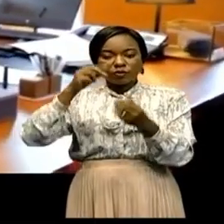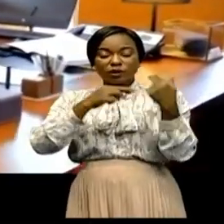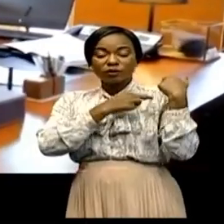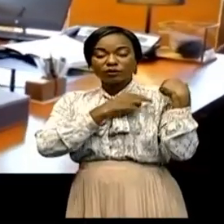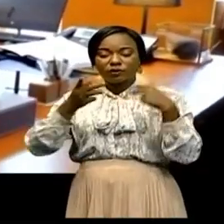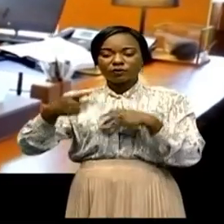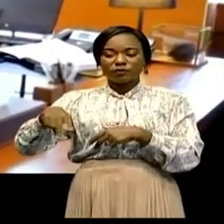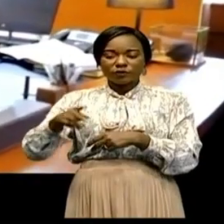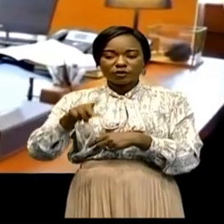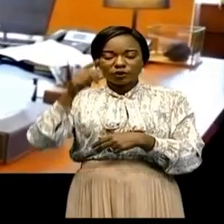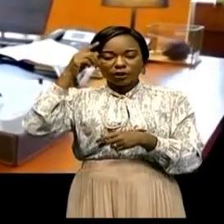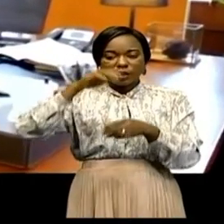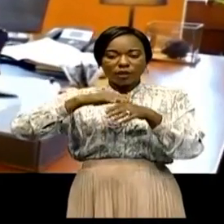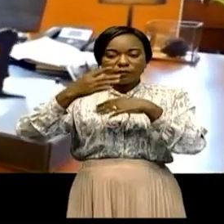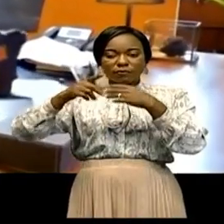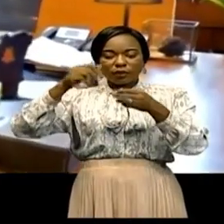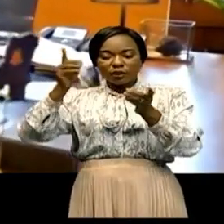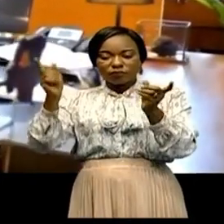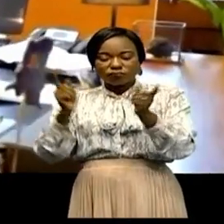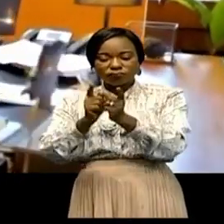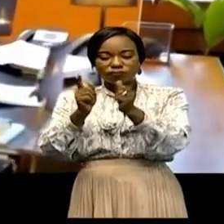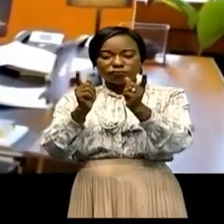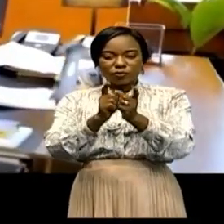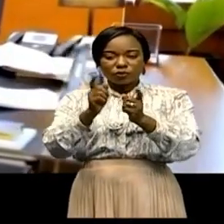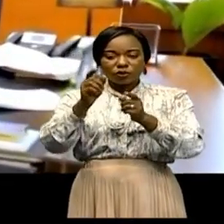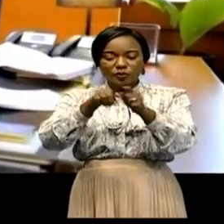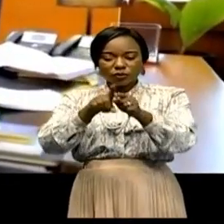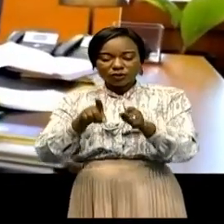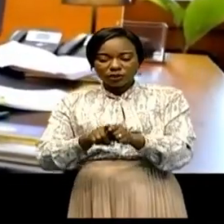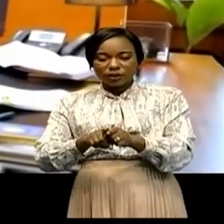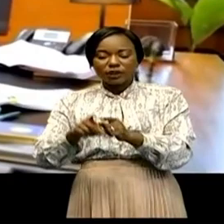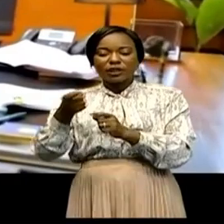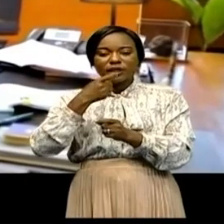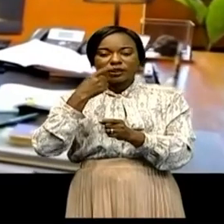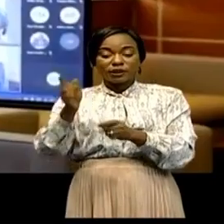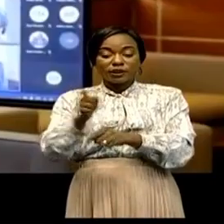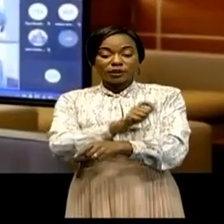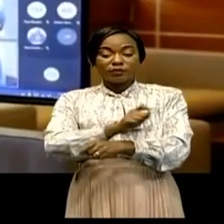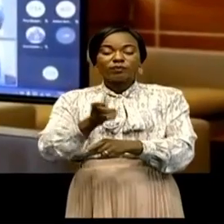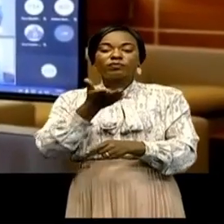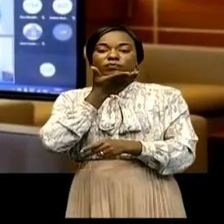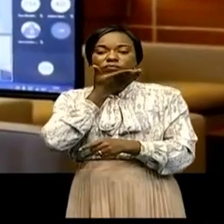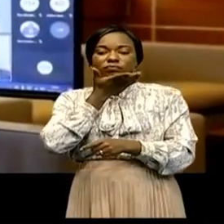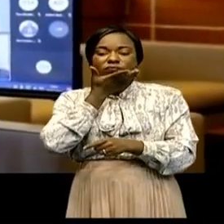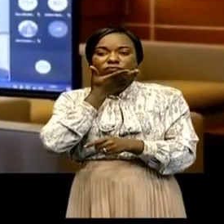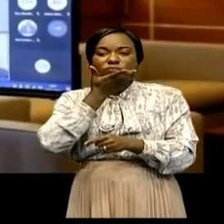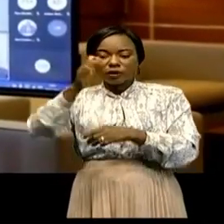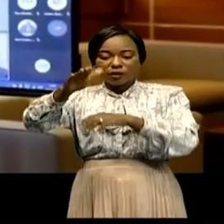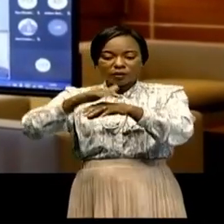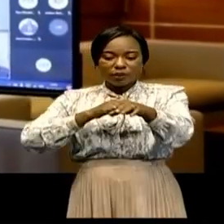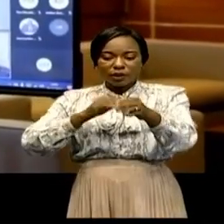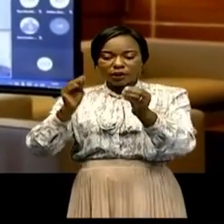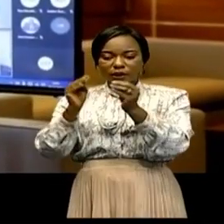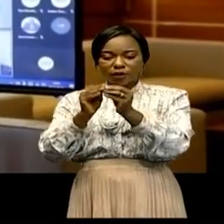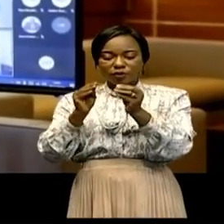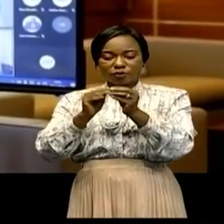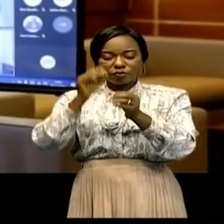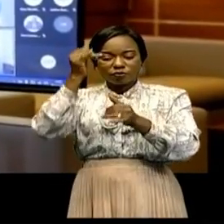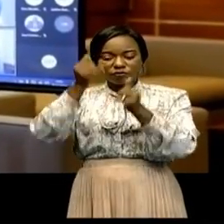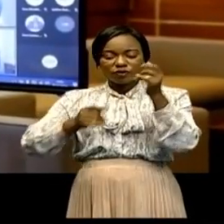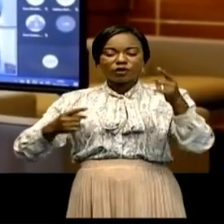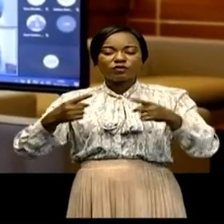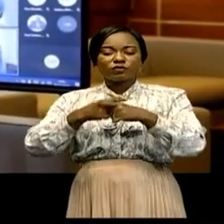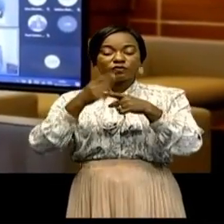province après consultation et de charger le bureau d'âge de convoquer une plénière pour régler les conflits